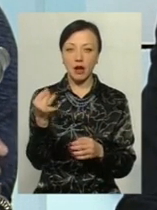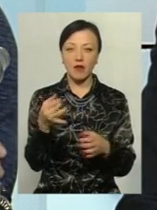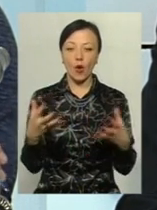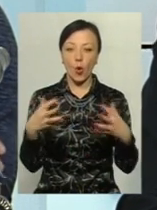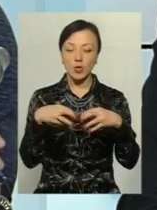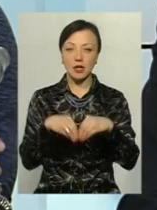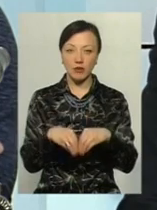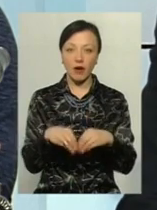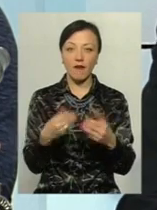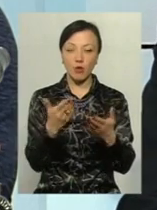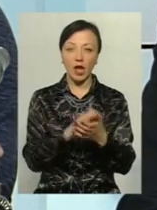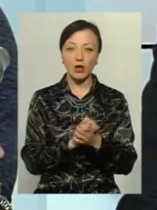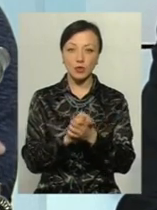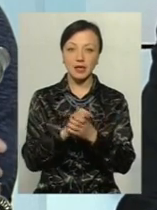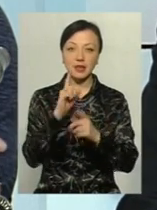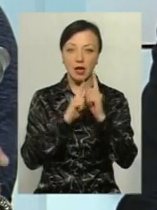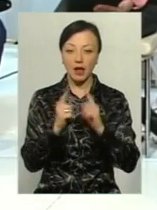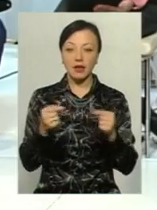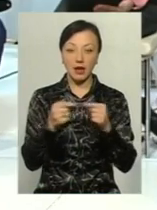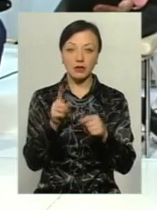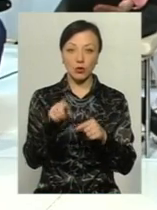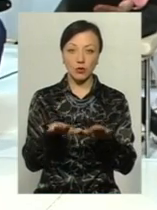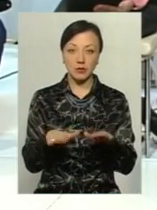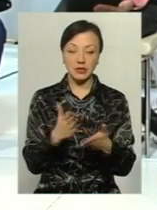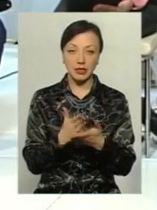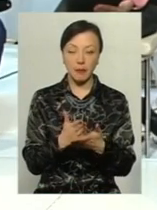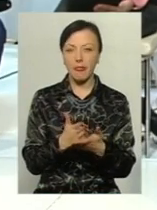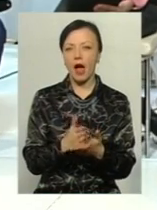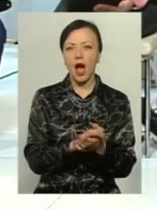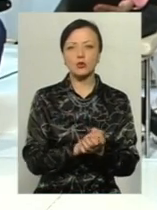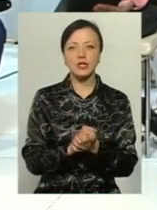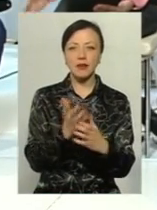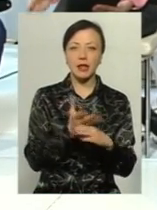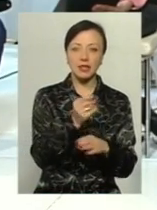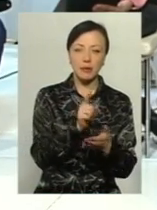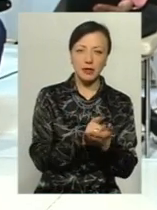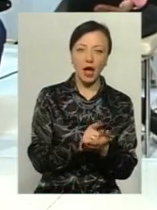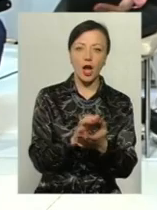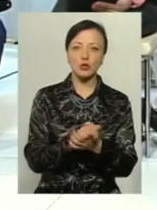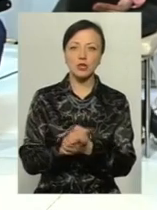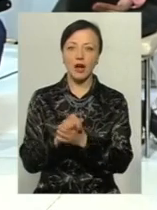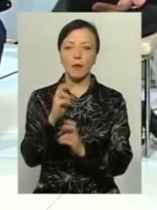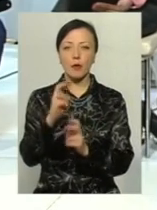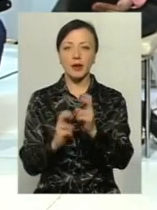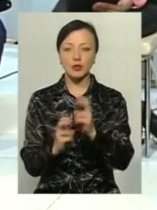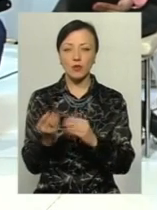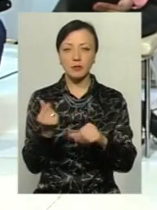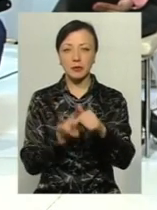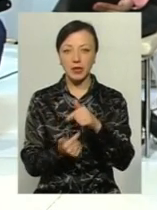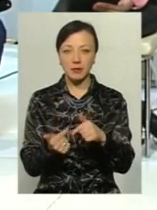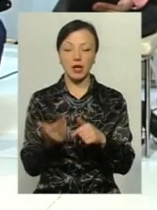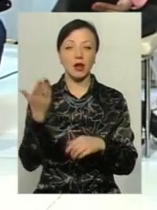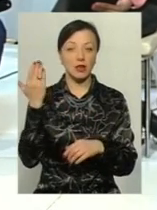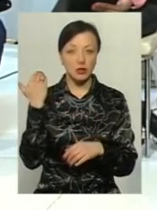консолідуватися. от асоціації і ради, вони є якраз такою площадкою. Асоціація платників податків, асоціація промисловців та підприємців